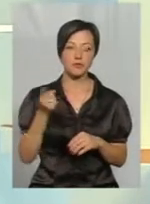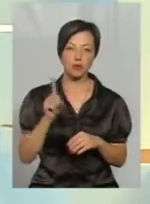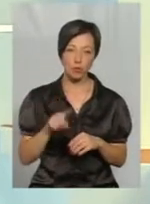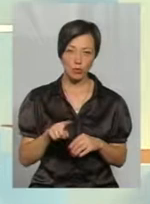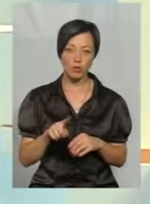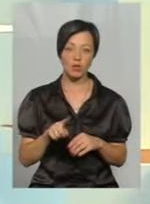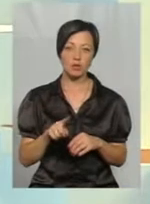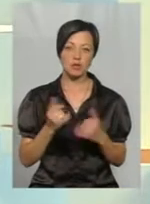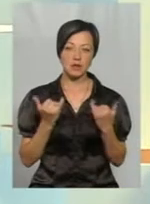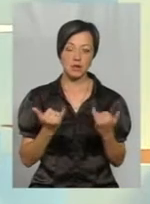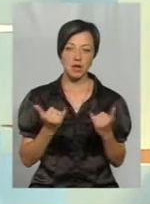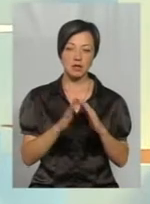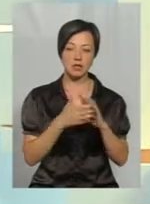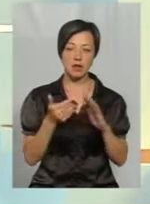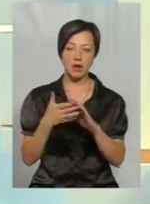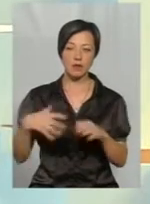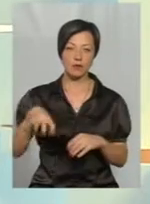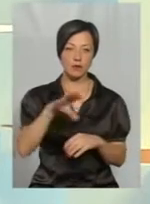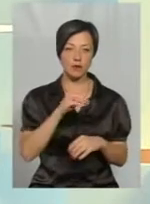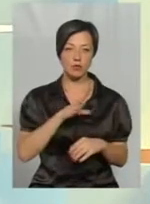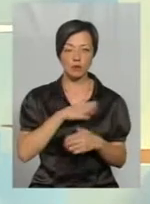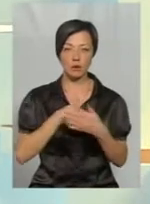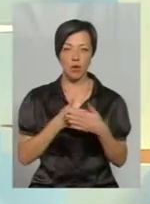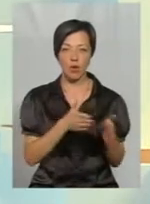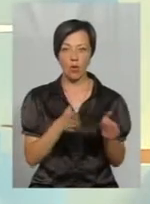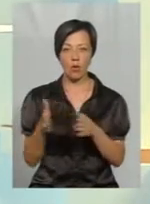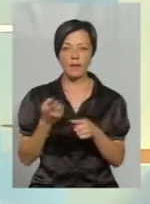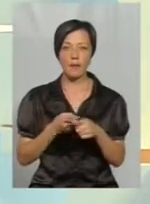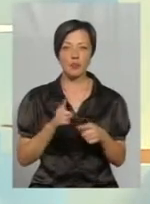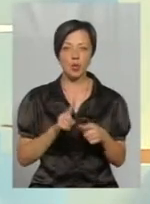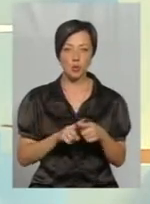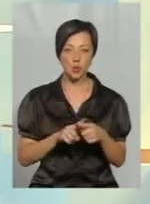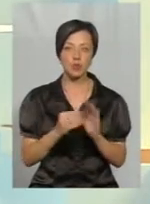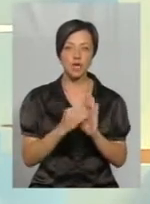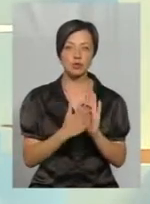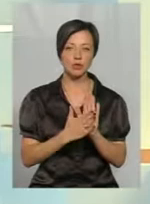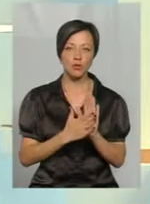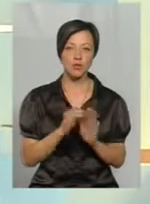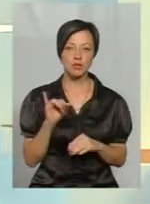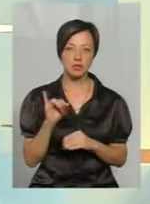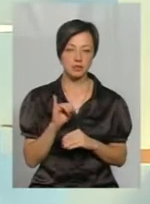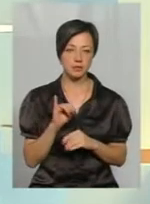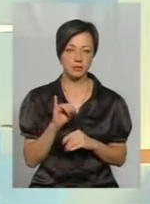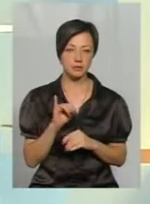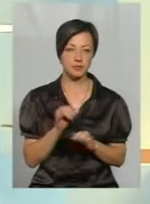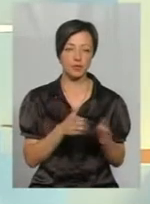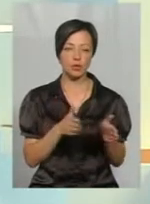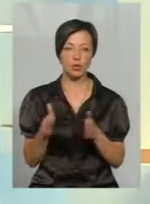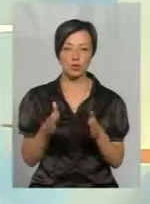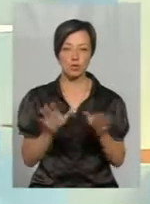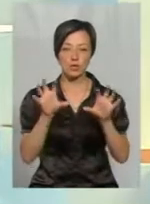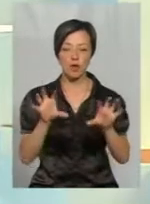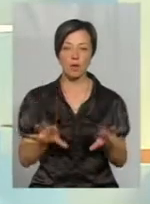якби, зараз закликаю всіх бути готовим до цього. Вона має зареєструватись. І готуються